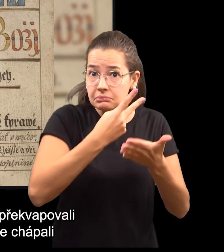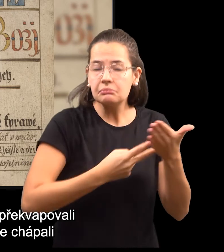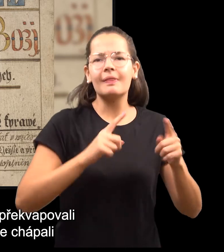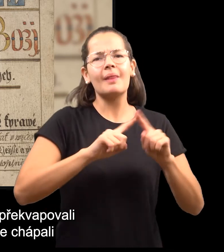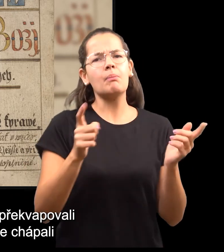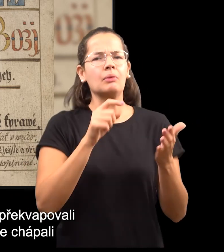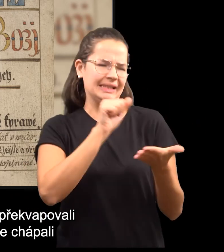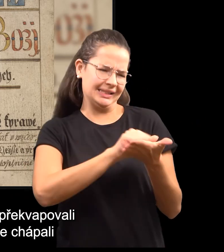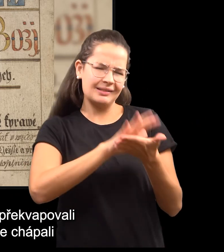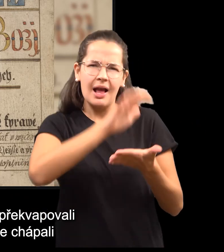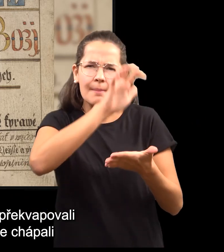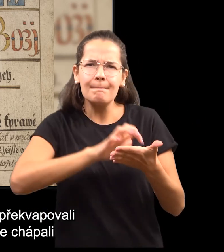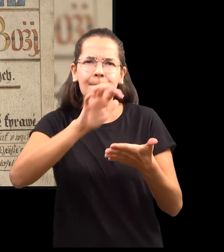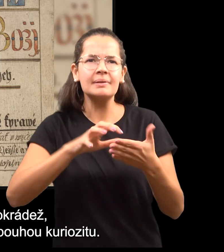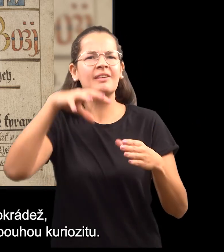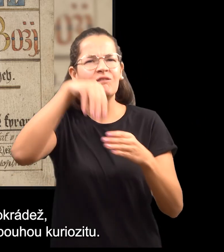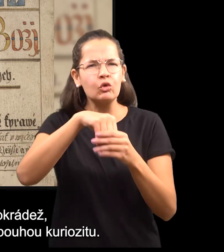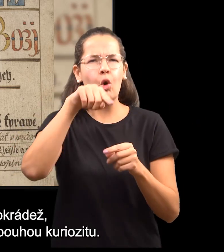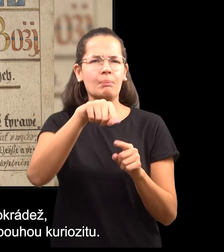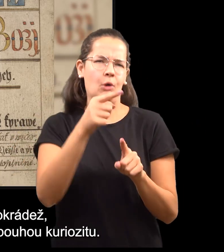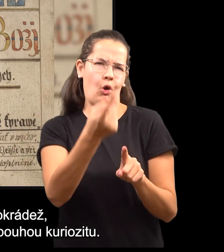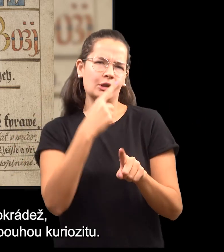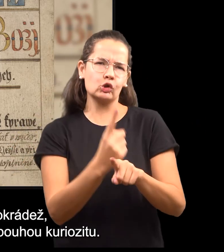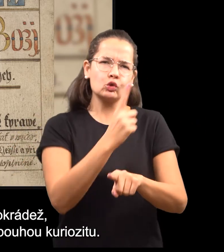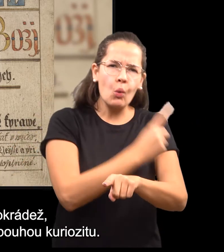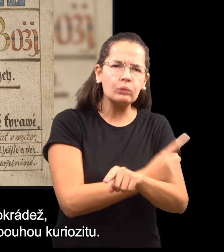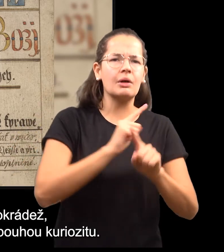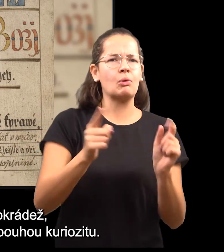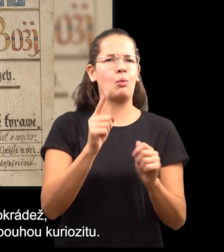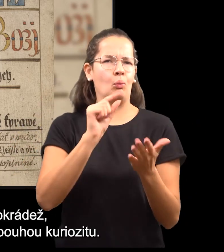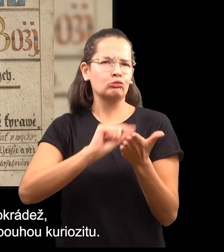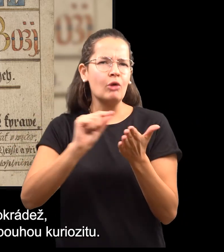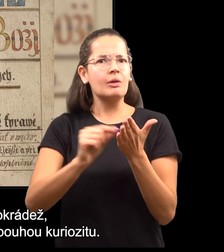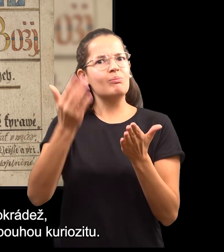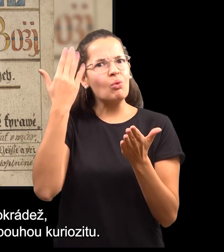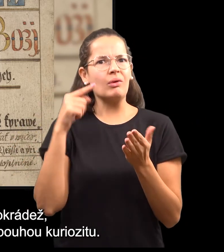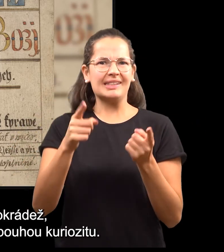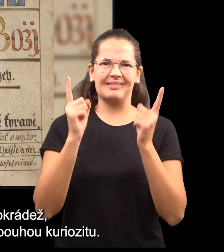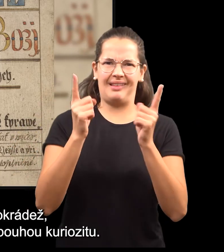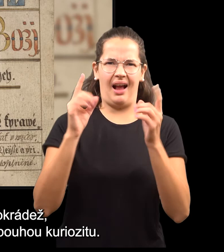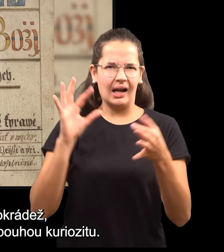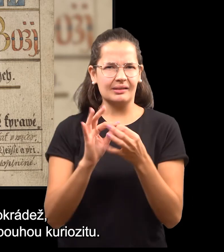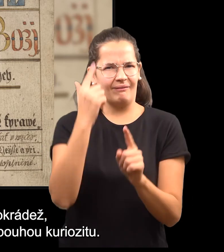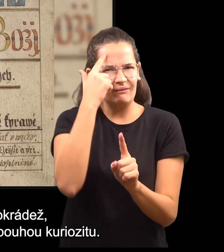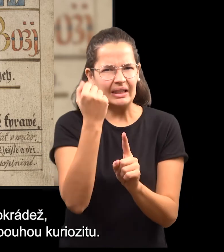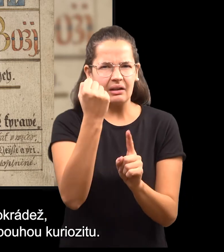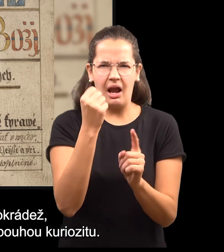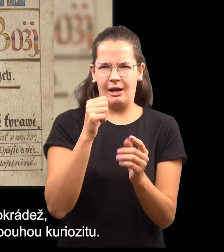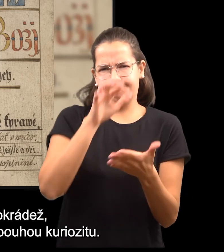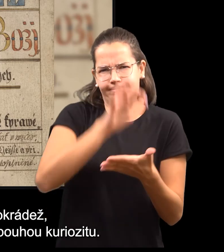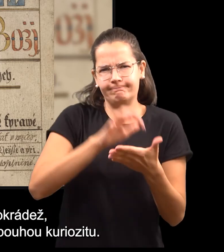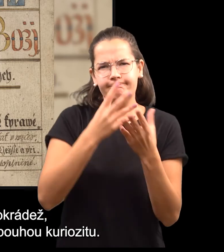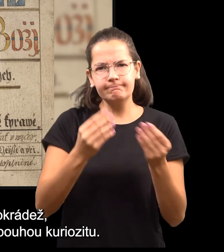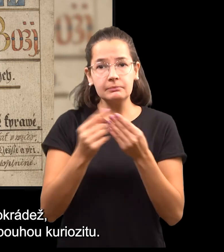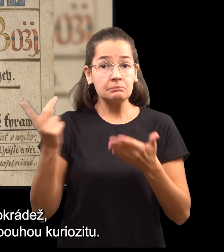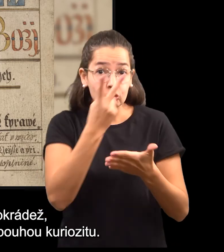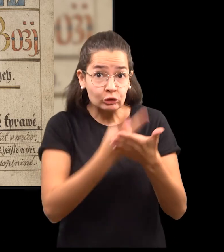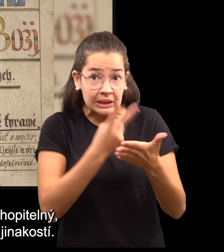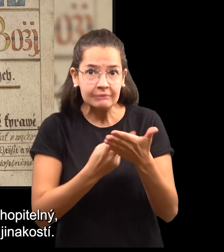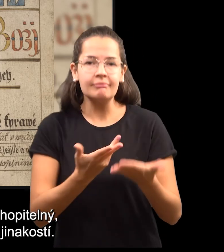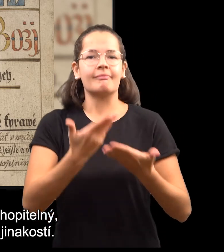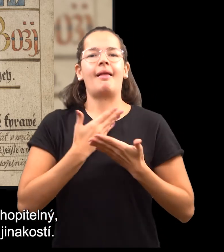někdejší učence, ať už je chápali jako nebezpečnou svatokrádež, zaslepenou pověrečnost anebo pouhou kuriozitu.